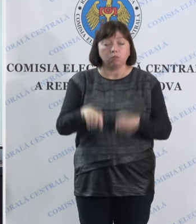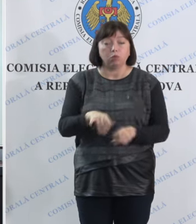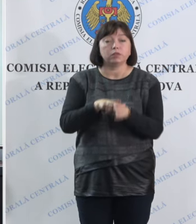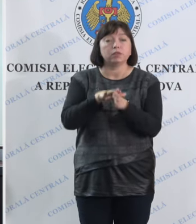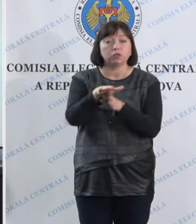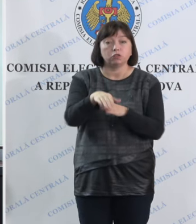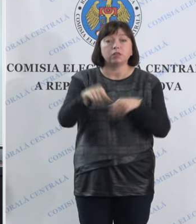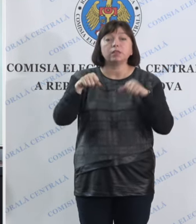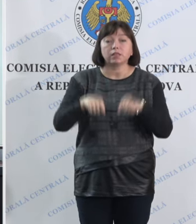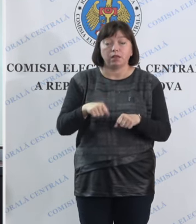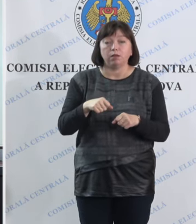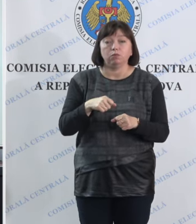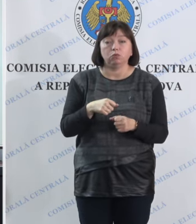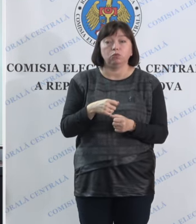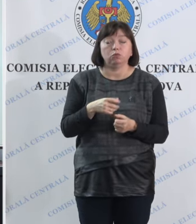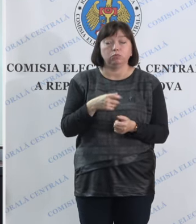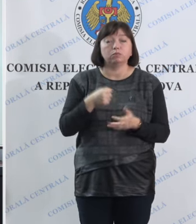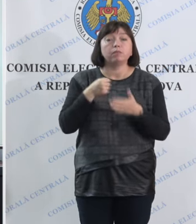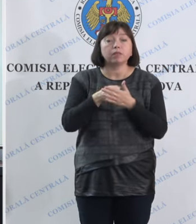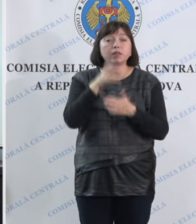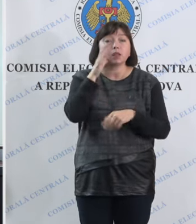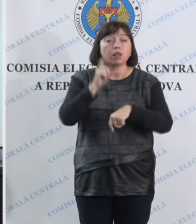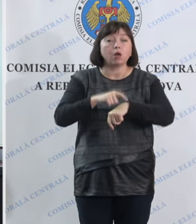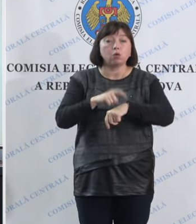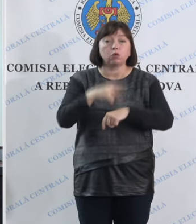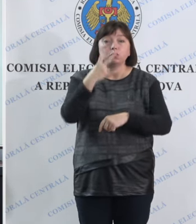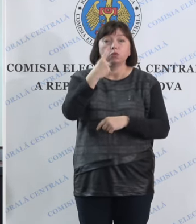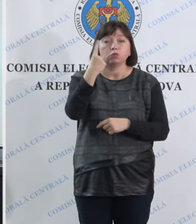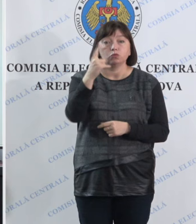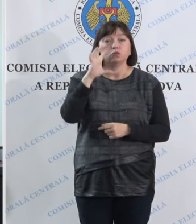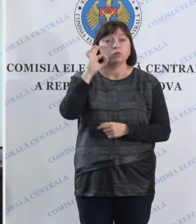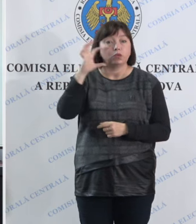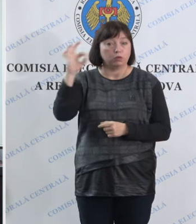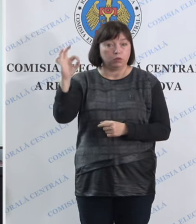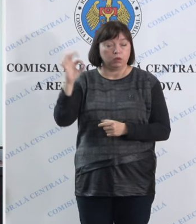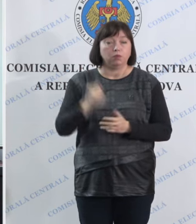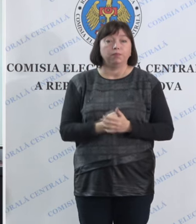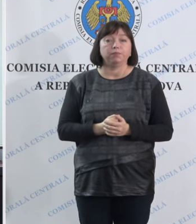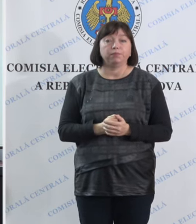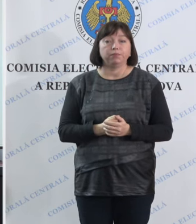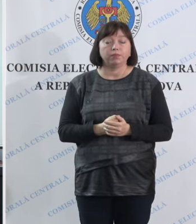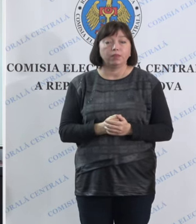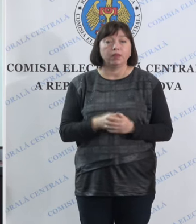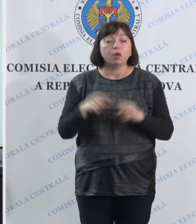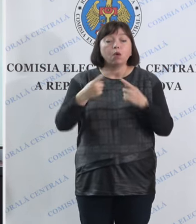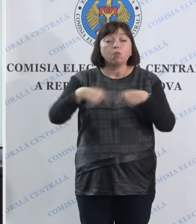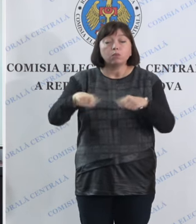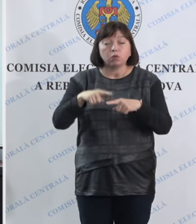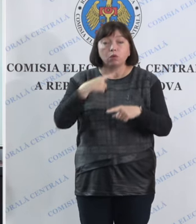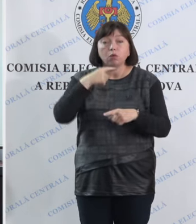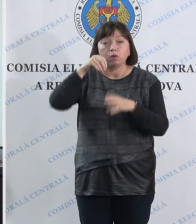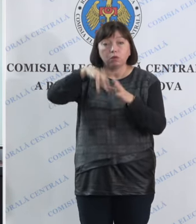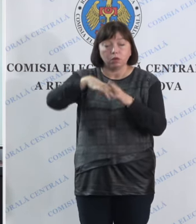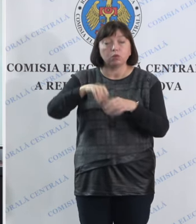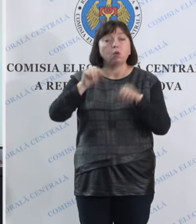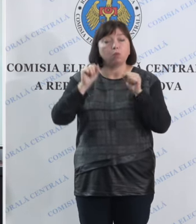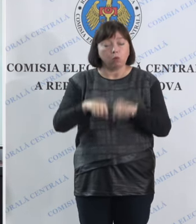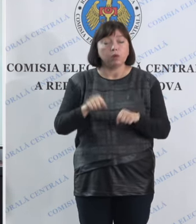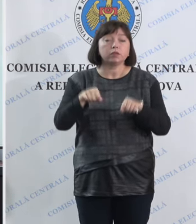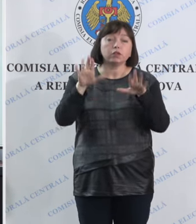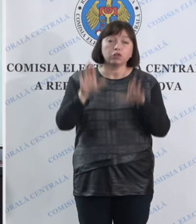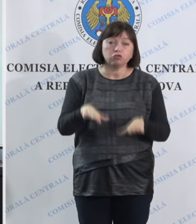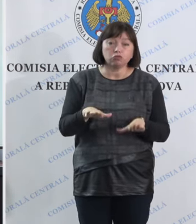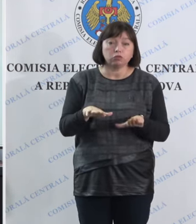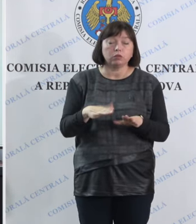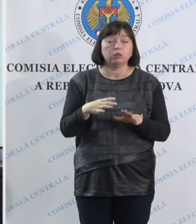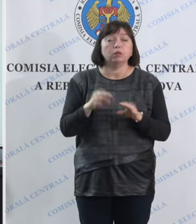-și exercite dreptul la vot până la ora 21.00. Biroul electoral însă poate decide